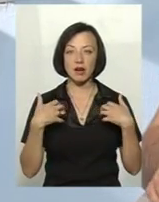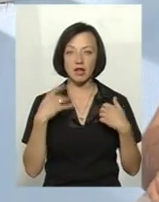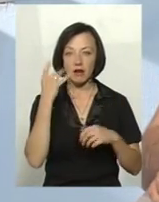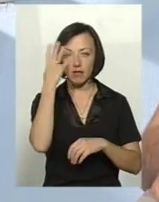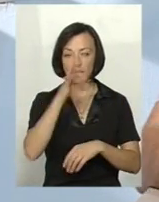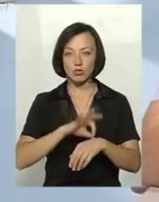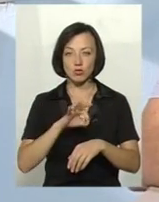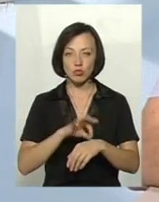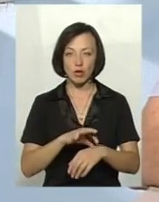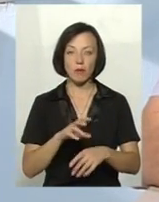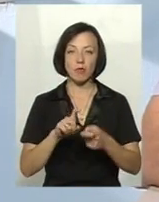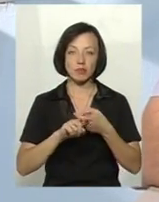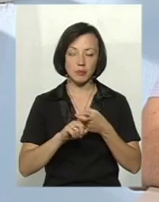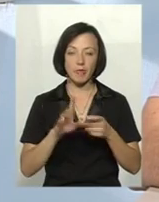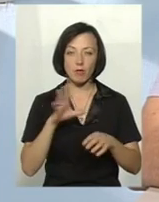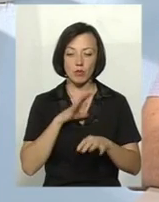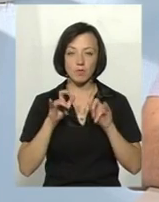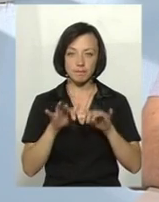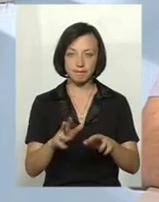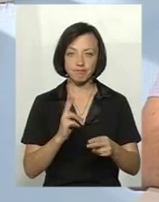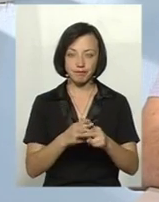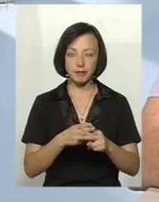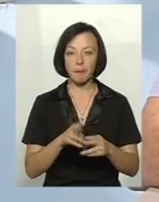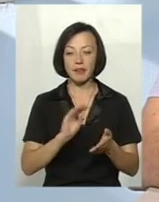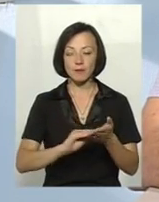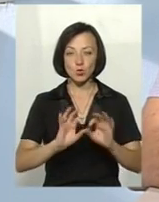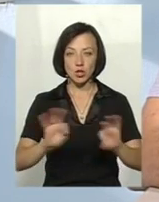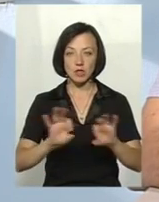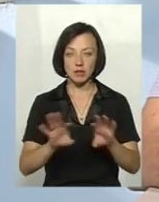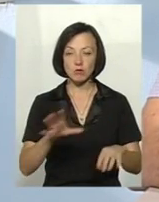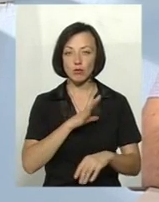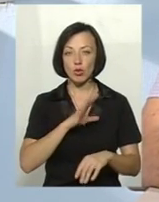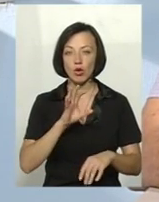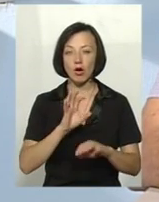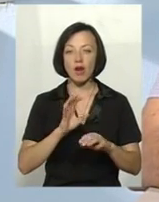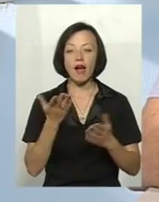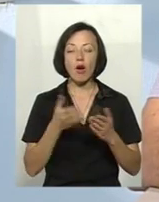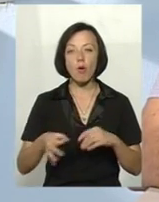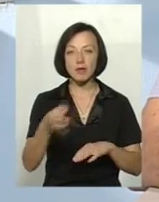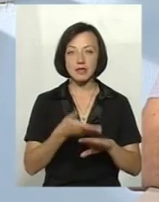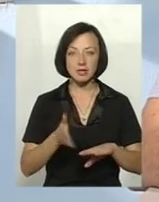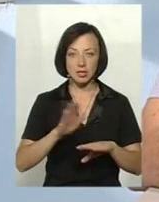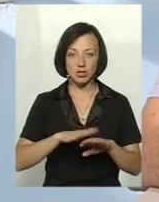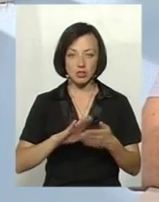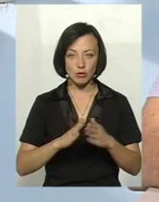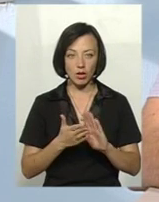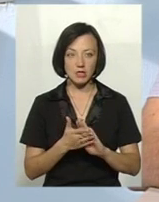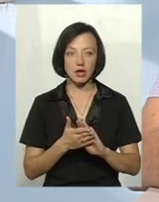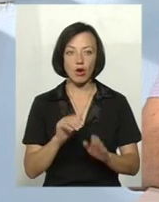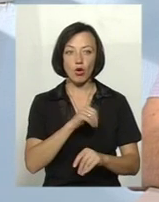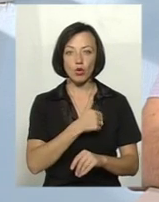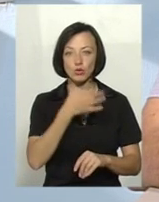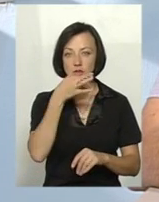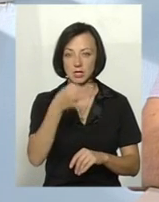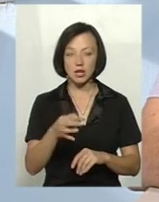свине. І відповідно там проводилися заходи. В сюжеті вже було сказано, в яких областях найскладніша ситуація. Я хочу